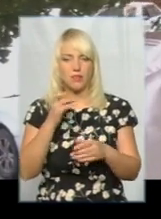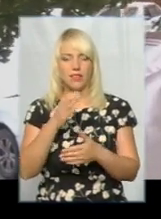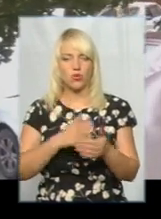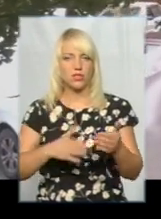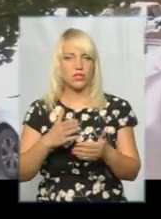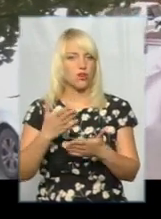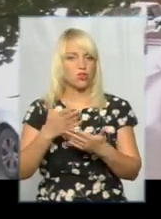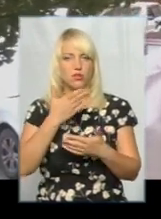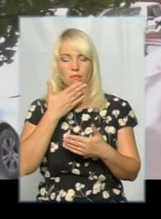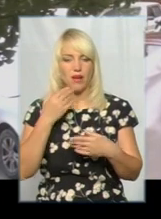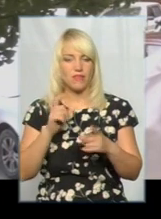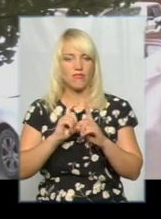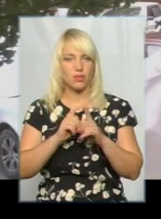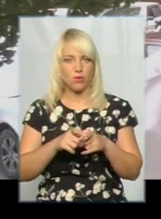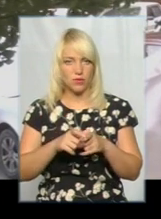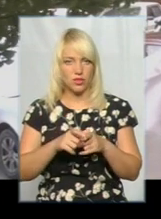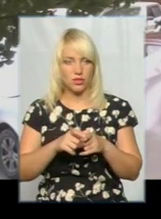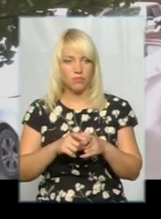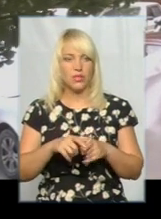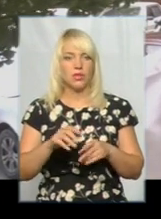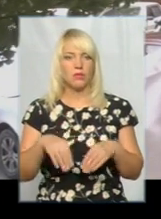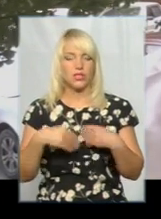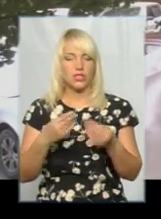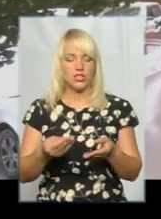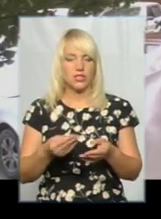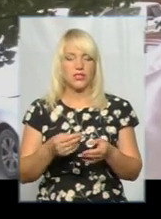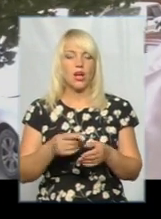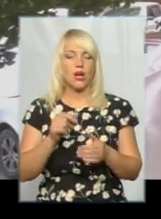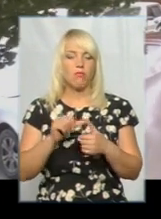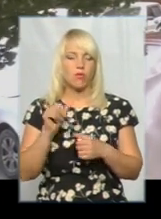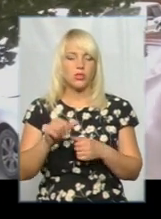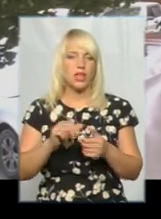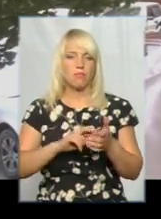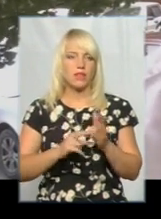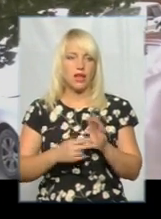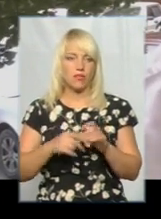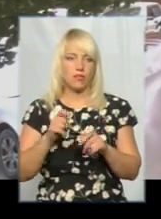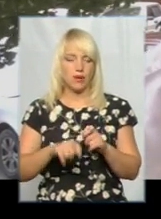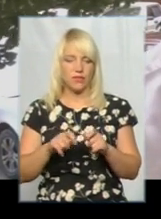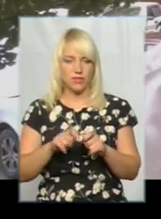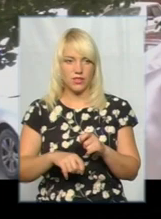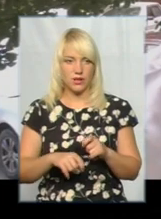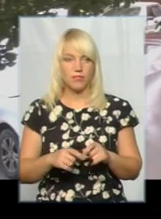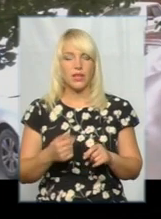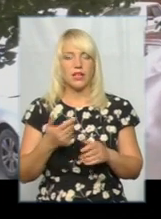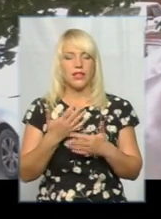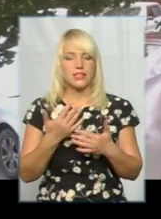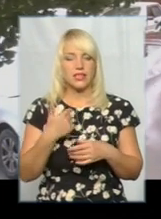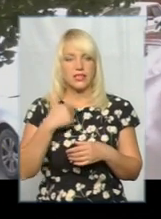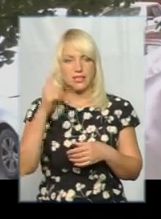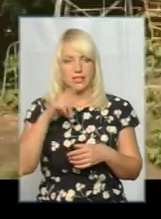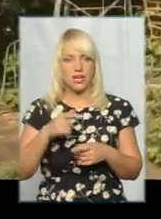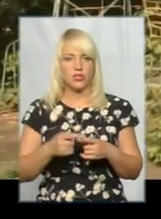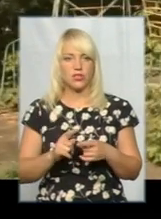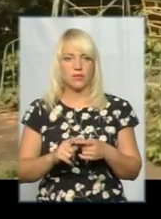відповіді суб'єкта господарювання, призначається позапланова перевірка виконання раніше виданого припису. Наскільки я знаю, що терміни всі не